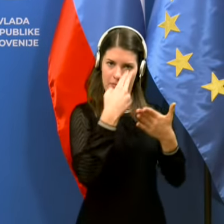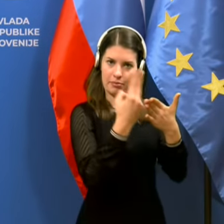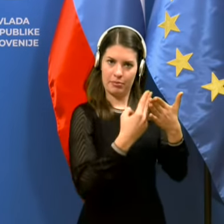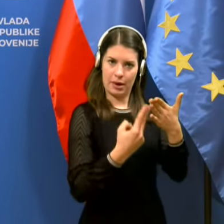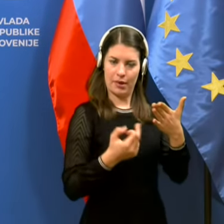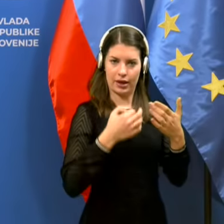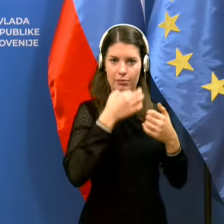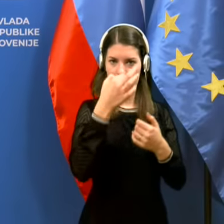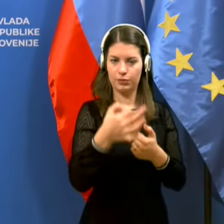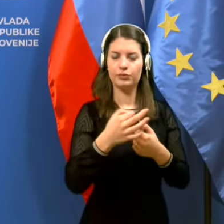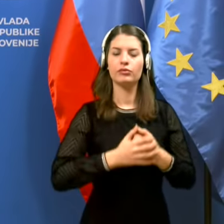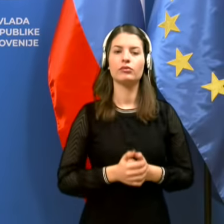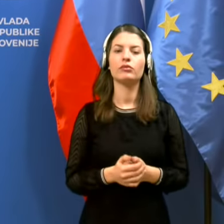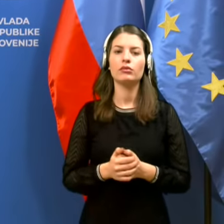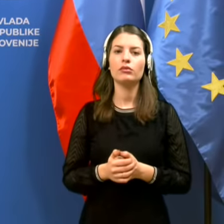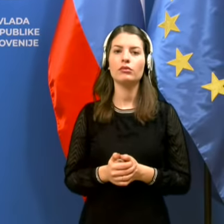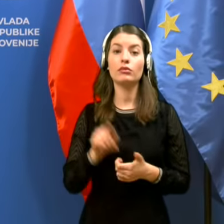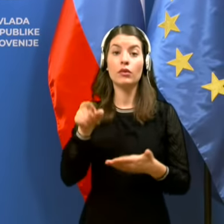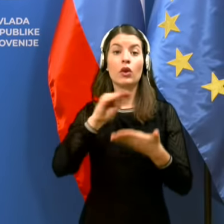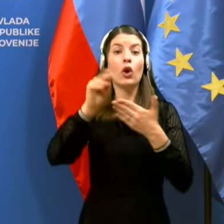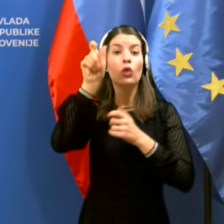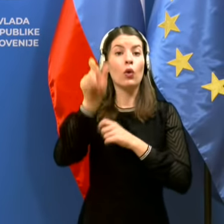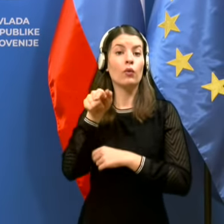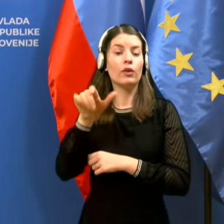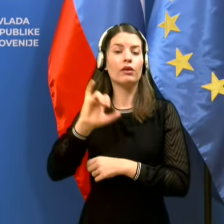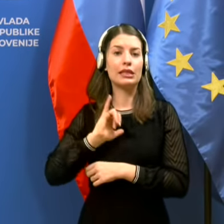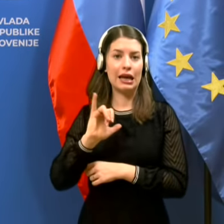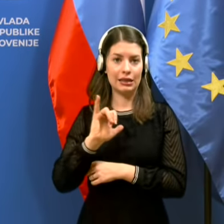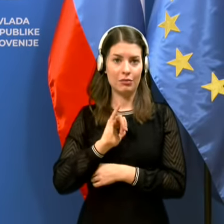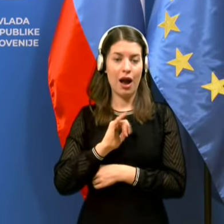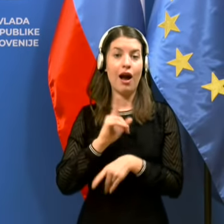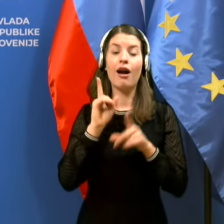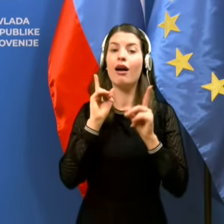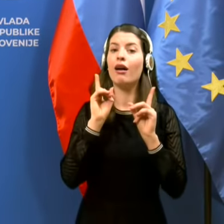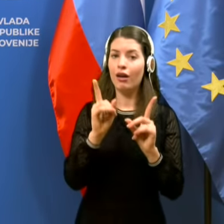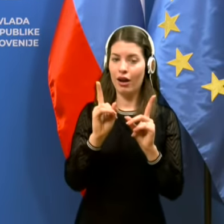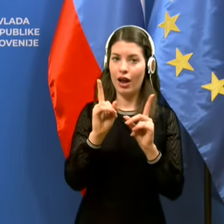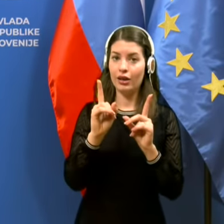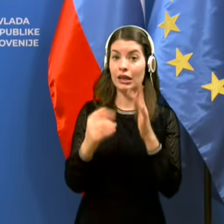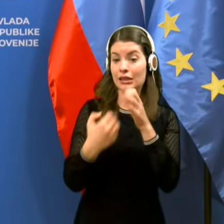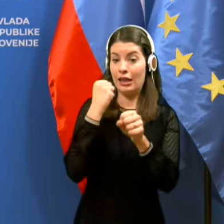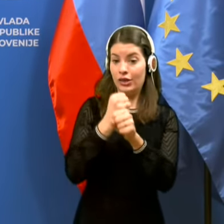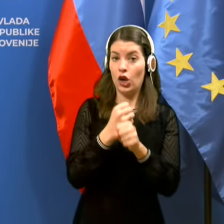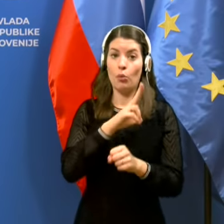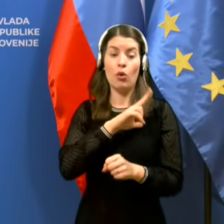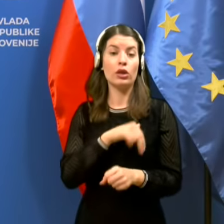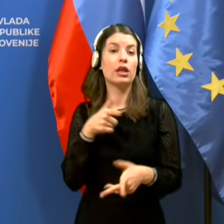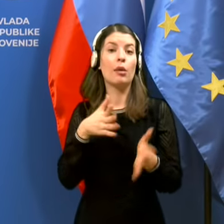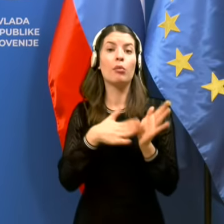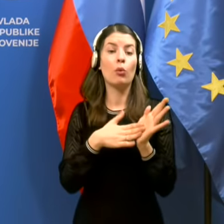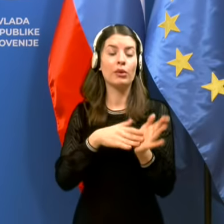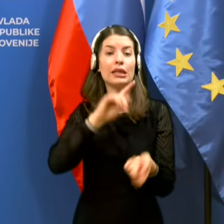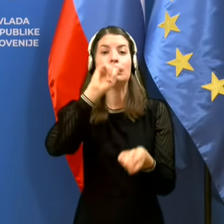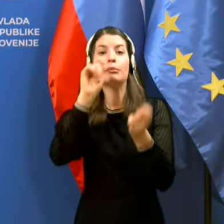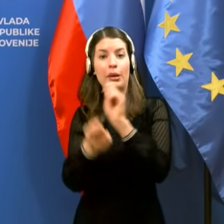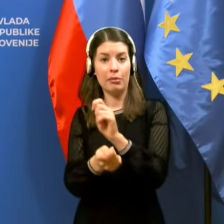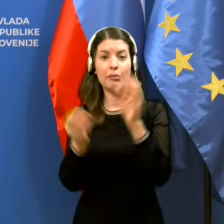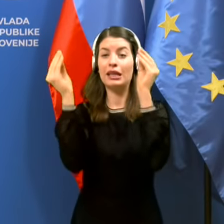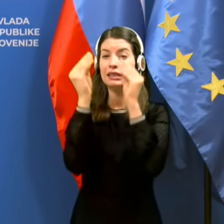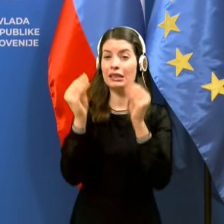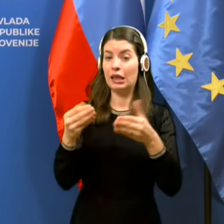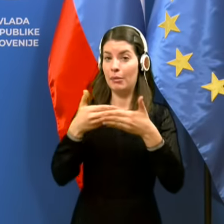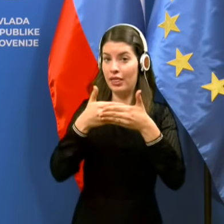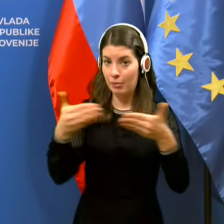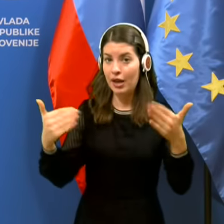zastavila jaz in sicer gospod Novinar pa zanima, kaj dejansko za delo policije pomeni spremembe režima na mej za